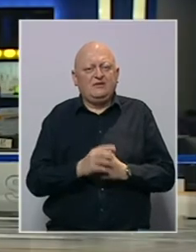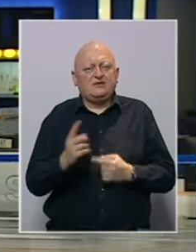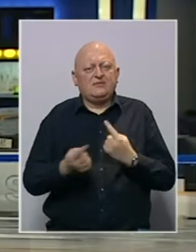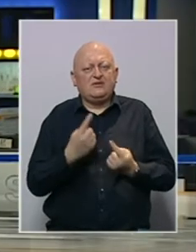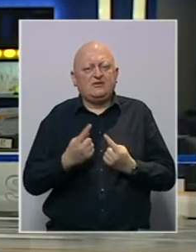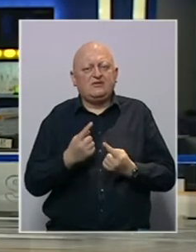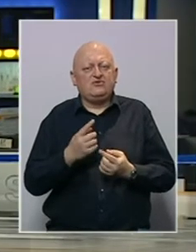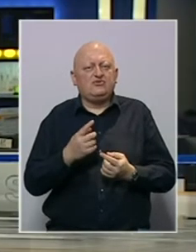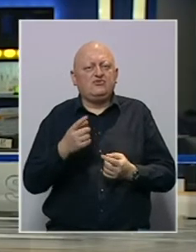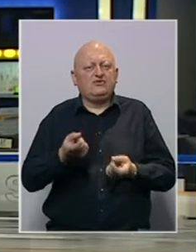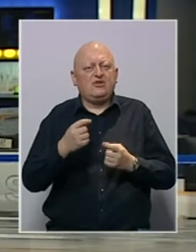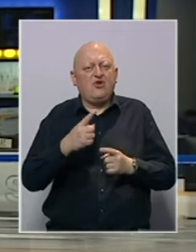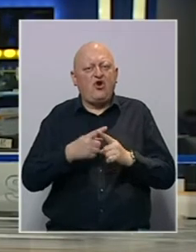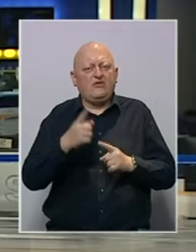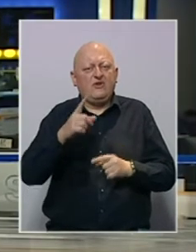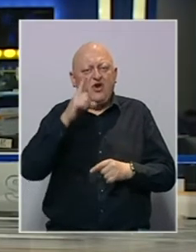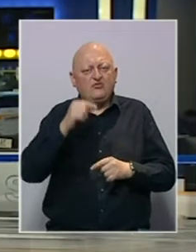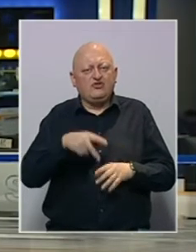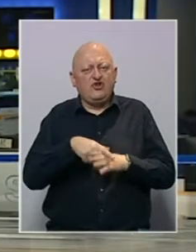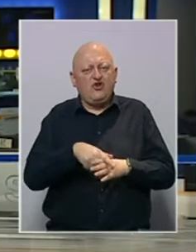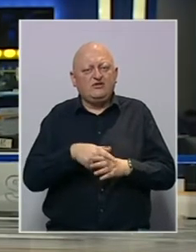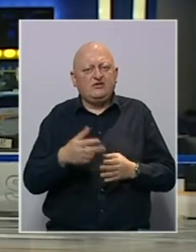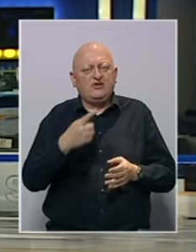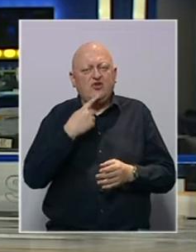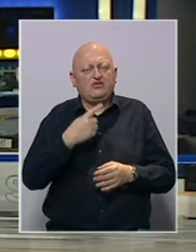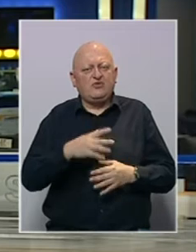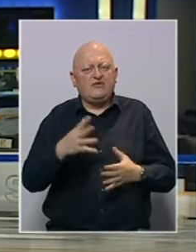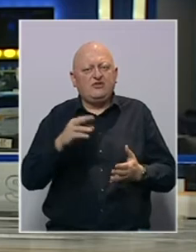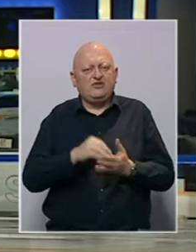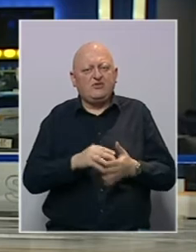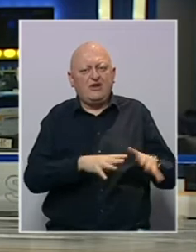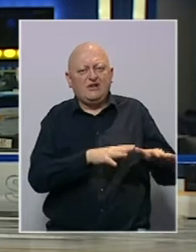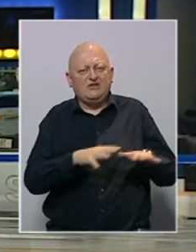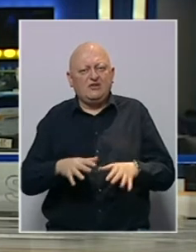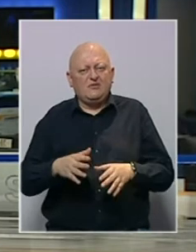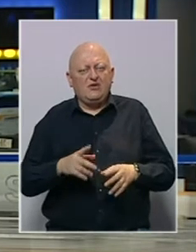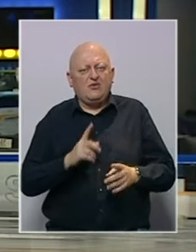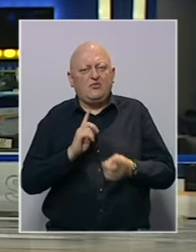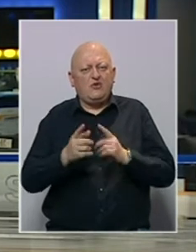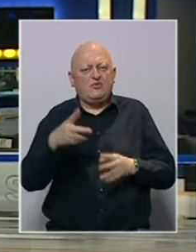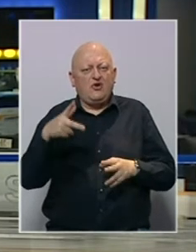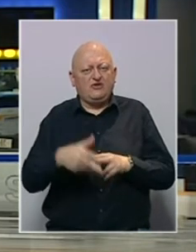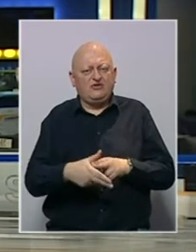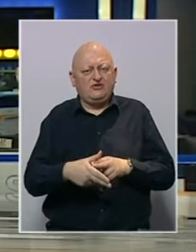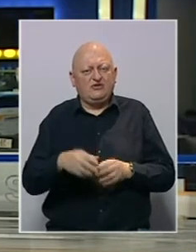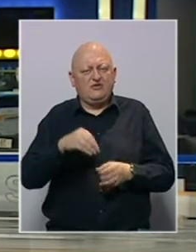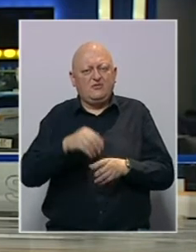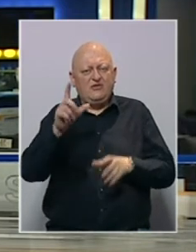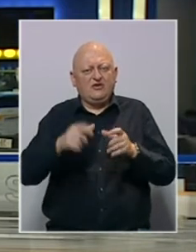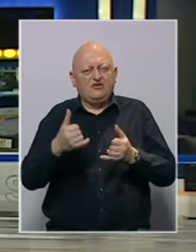Stabilizira se situacija i u selu Hotovlje u općini Konjic, koje je zbog većeg broja klizišta bilo prometno ociječeno.